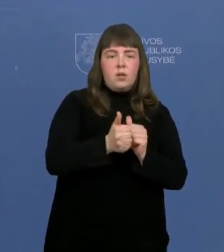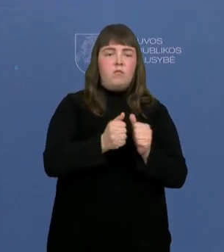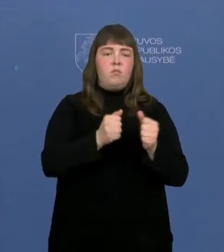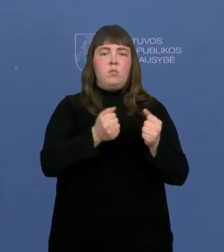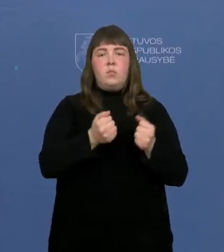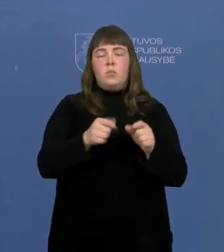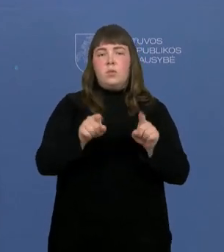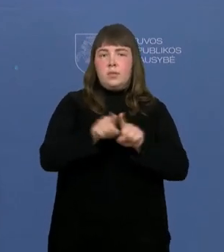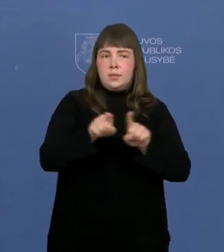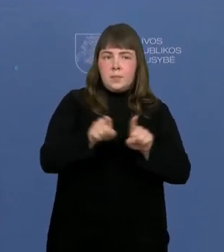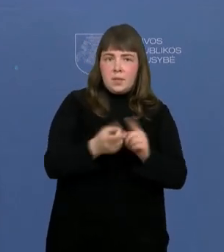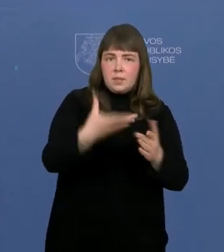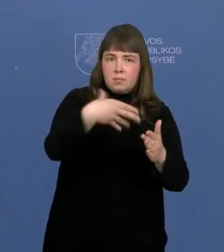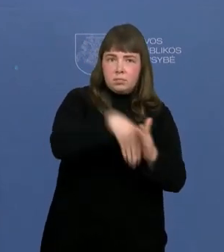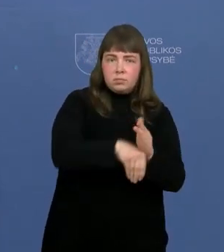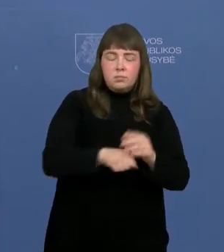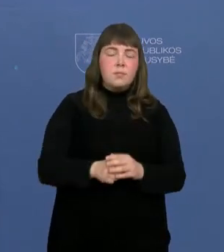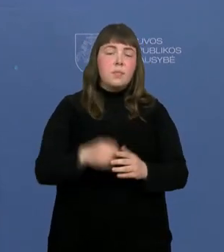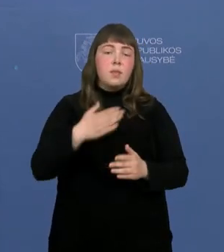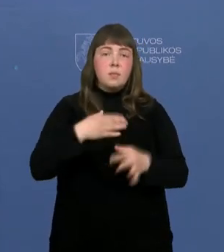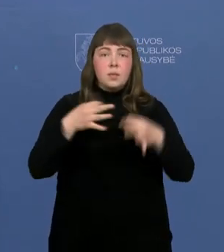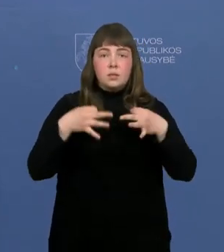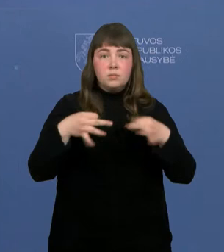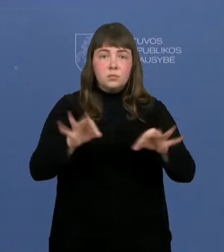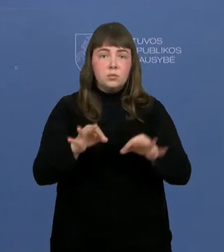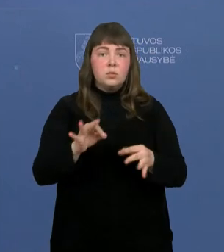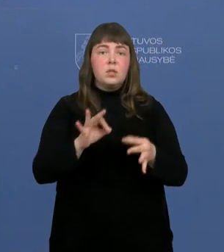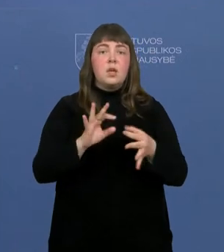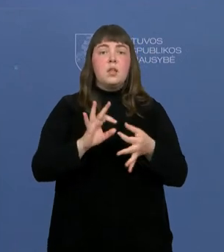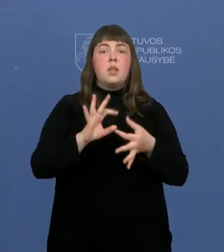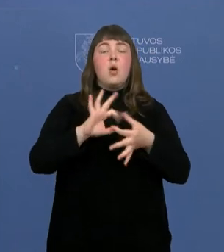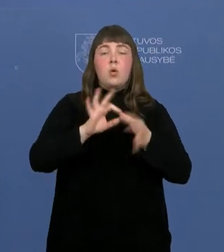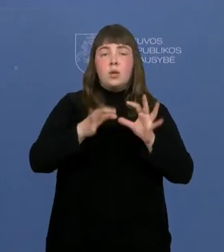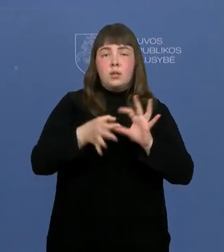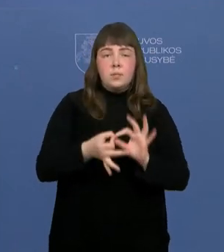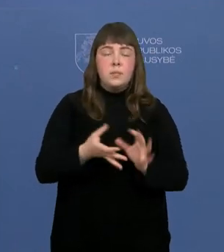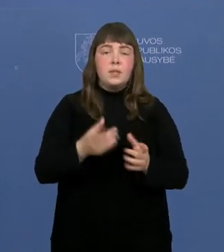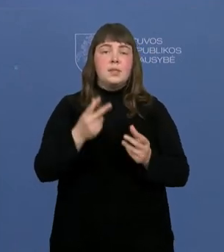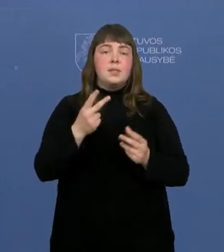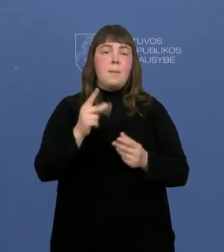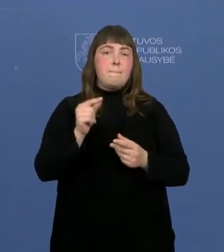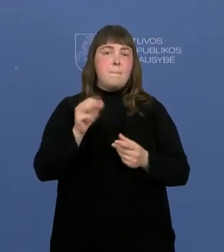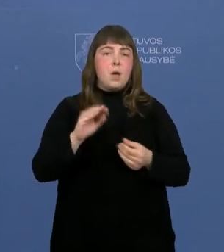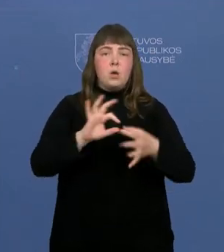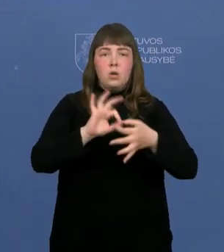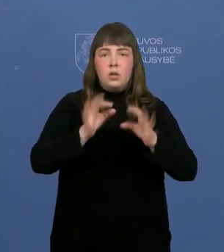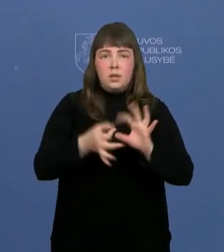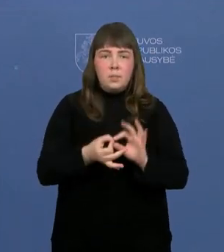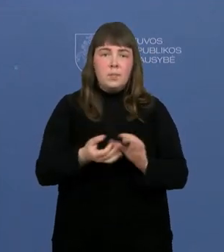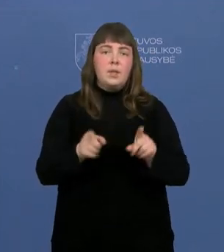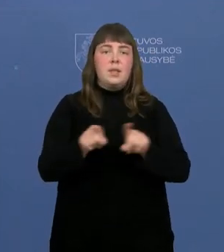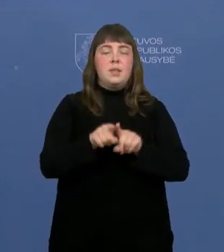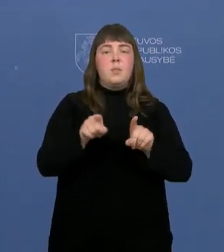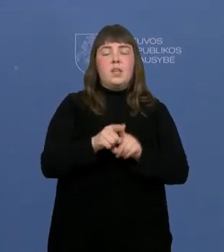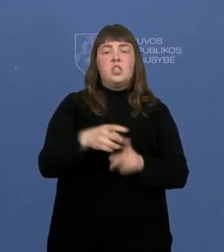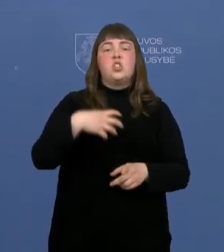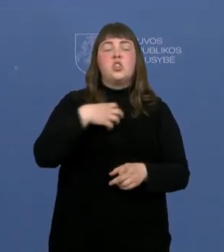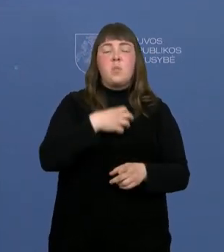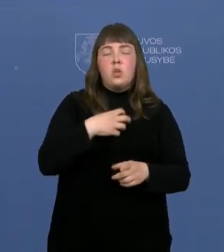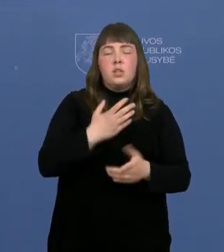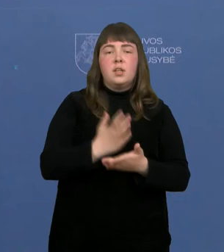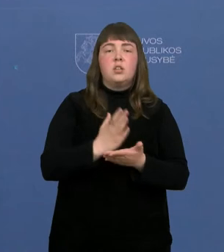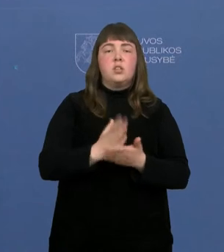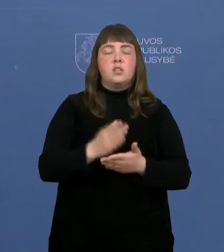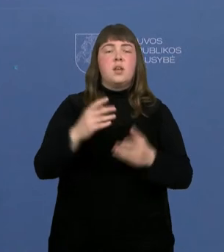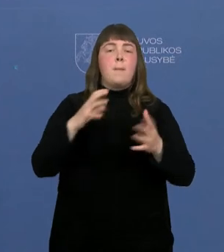Tai yra mes siūlome, kad olimpinėse, paralimpinėse žaidinėse čempionatuose, pasaulio Europos čempionatuose turi